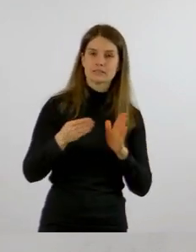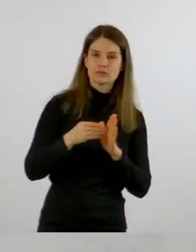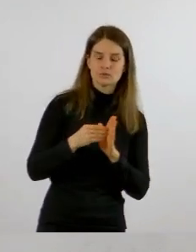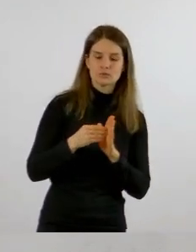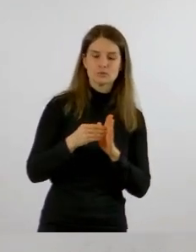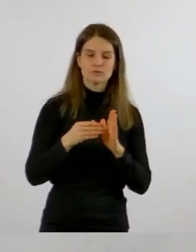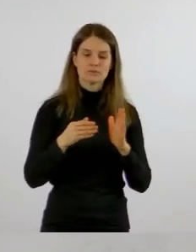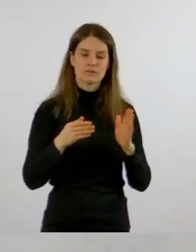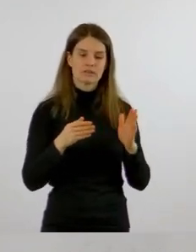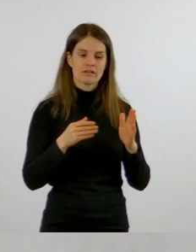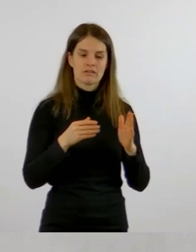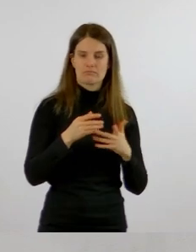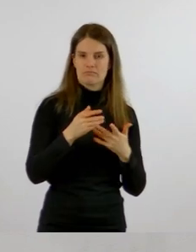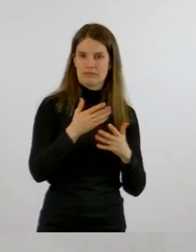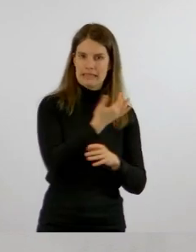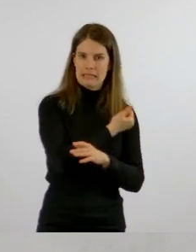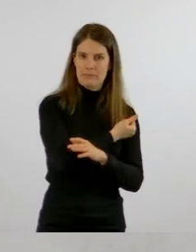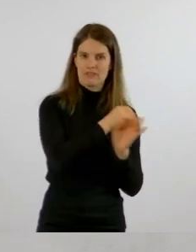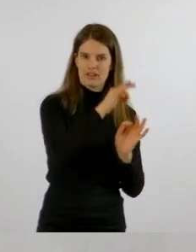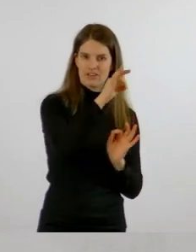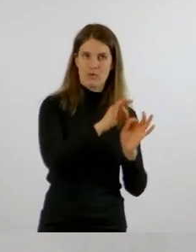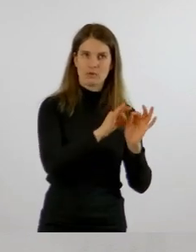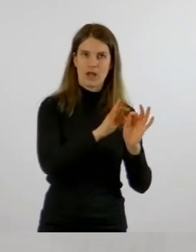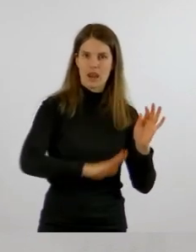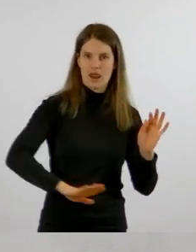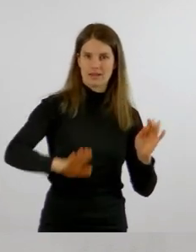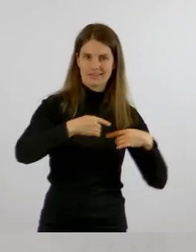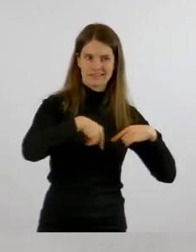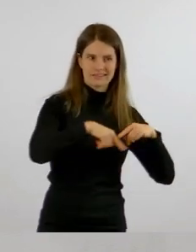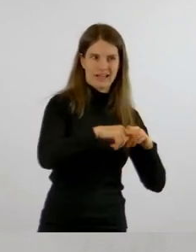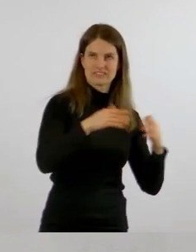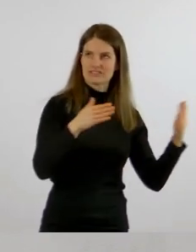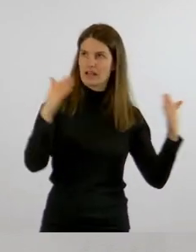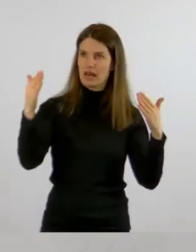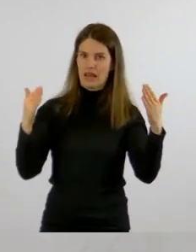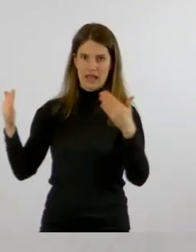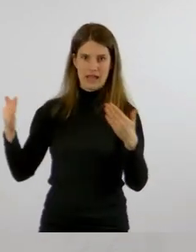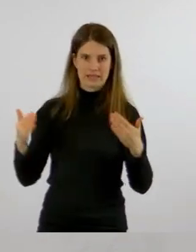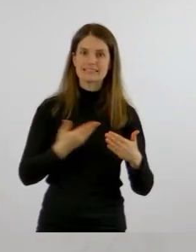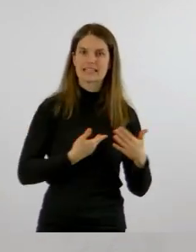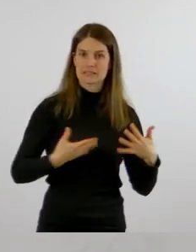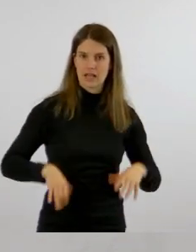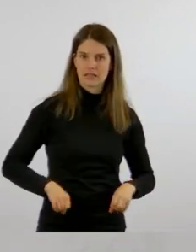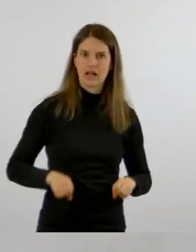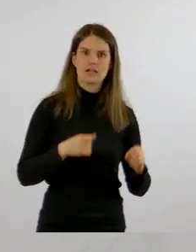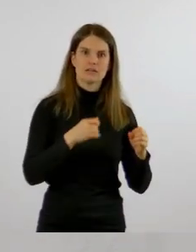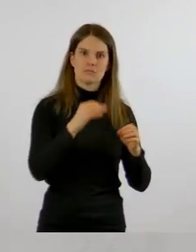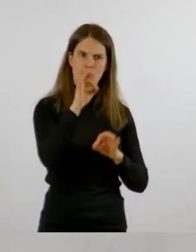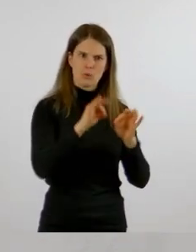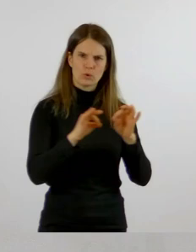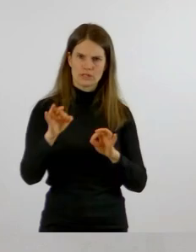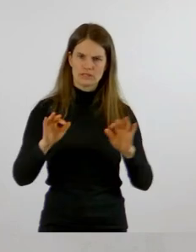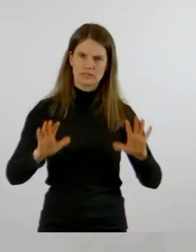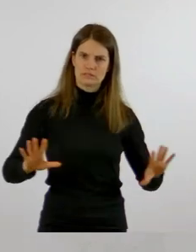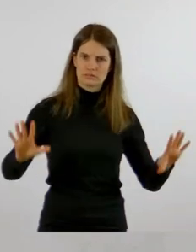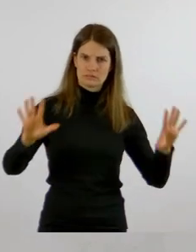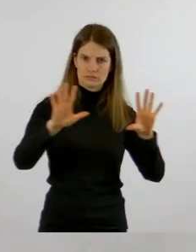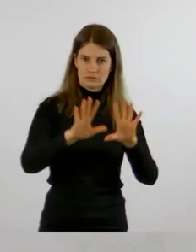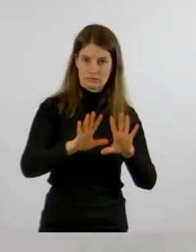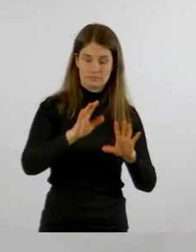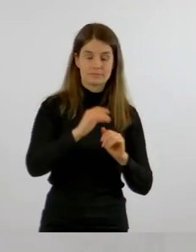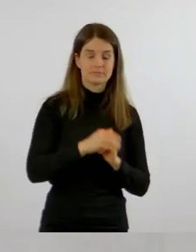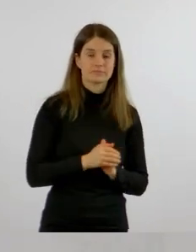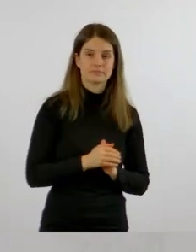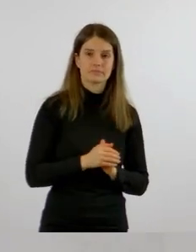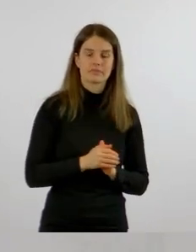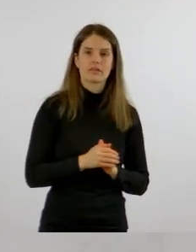der Impfquoten unter den Landkreisen und kreisfreien Städten in Sachsen-Anhalt angeschaut. Diese Impfquote berechnet sich ja immer